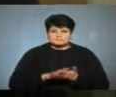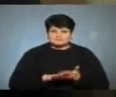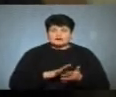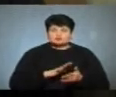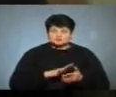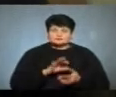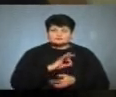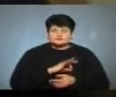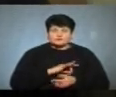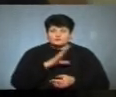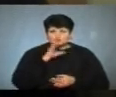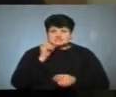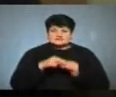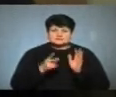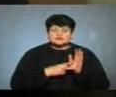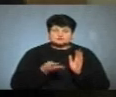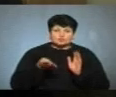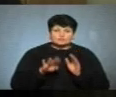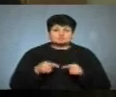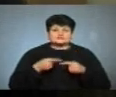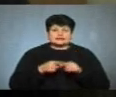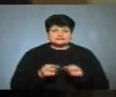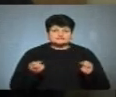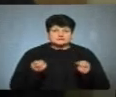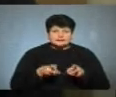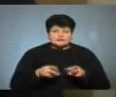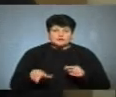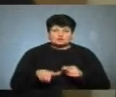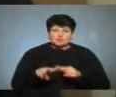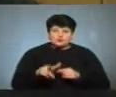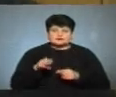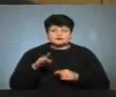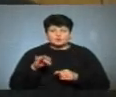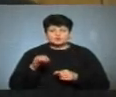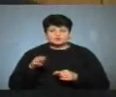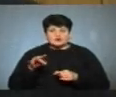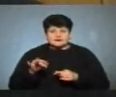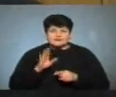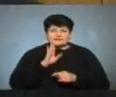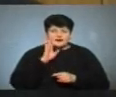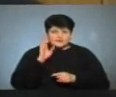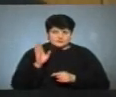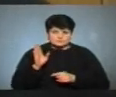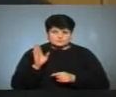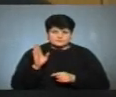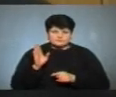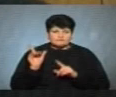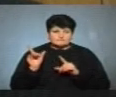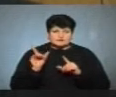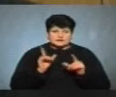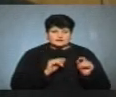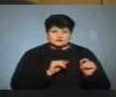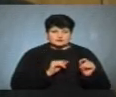вночі 17 одиниць техніки спеціалізованої, як на дороги, так і на тротуари. І на ранок виїхало